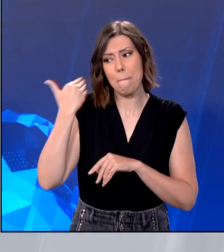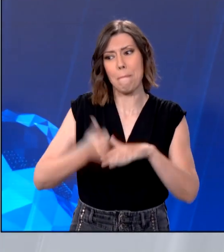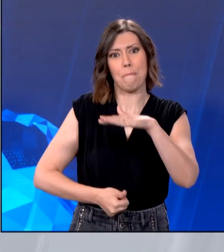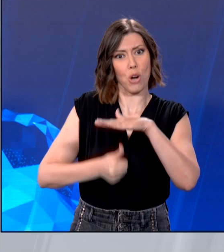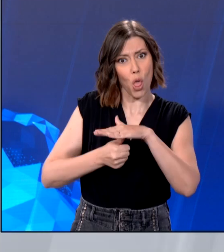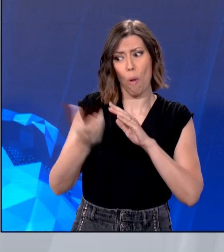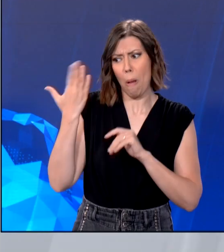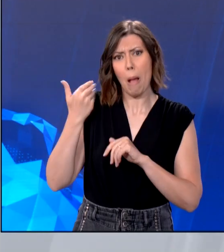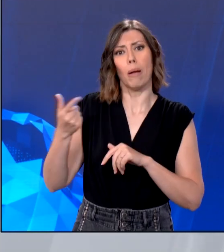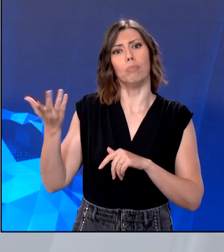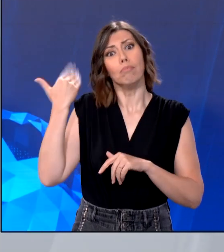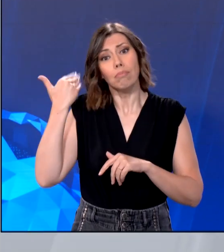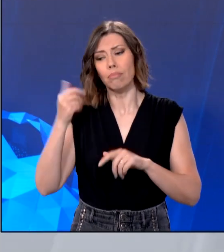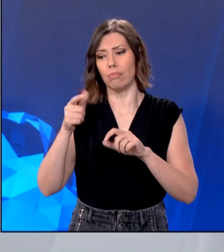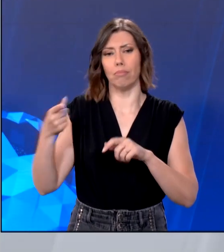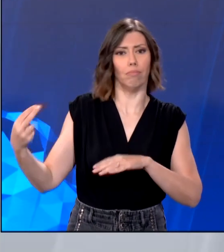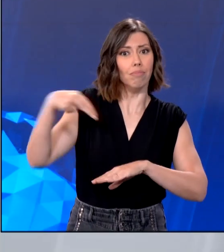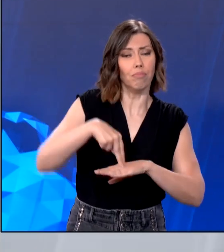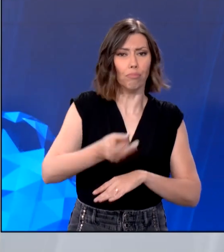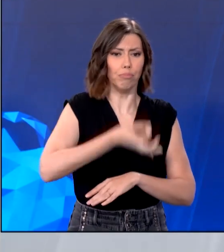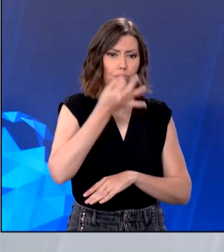συγκέντρωση που παραλίγο να του κοστίσει τη ζωή.